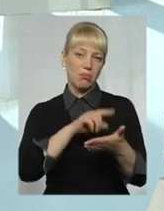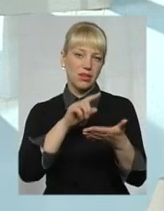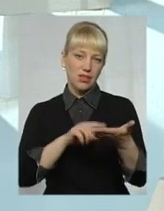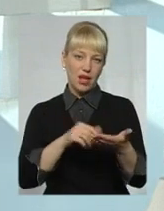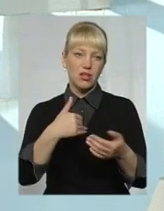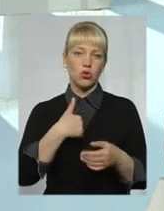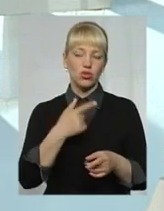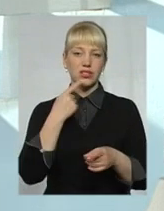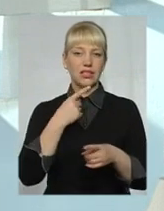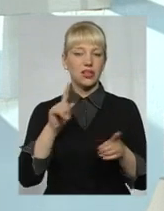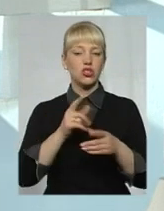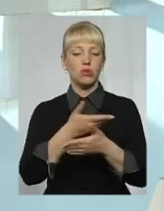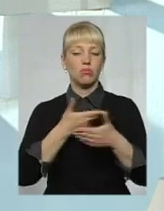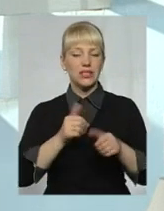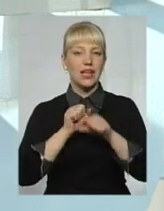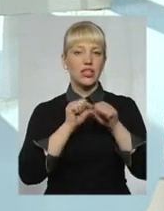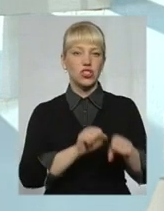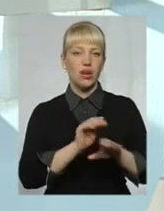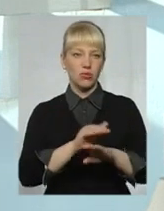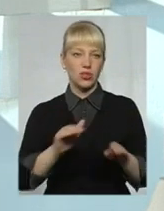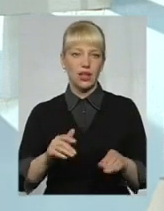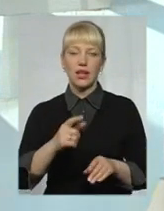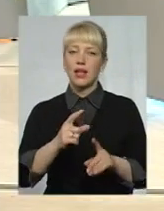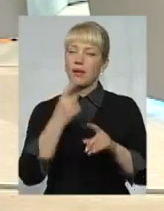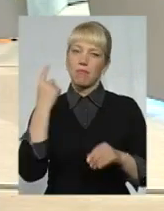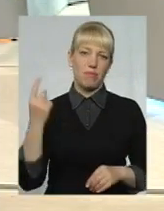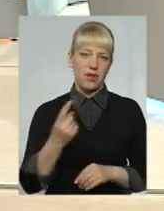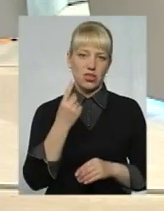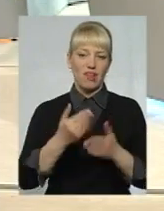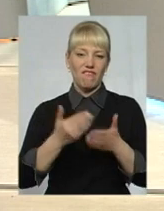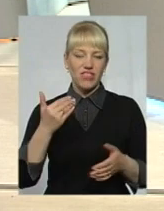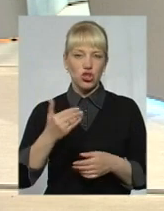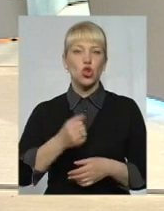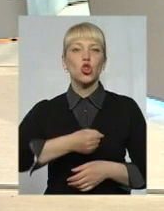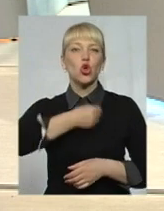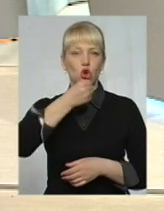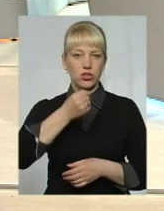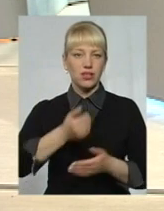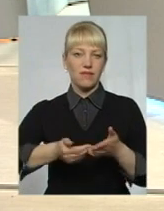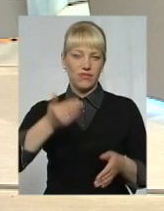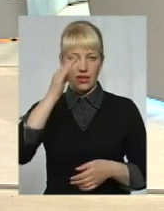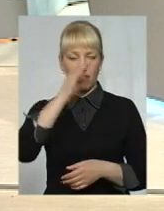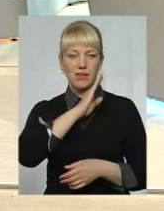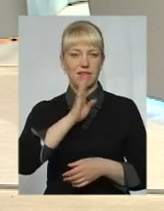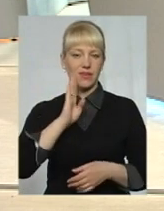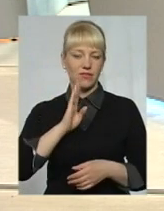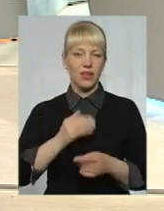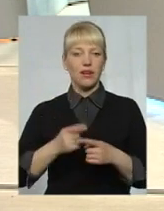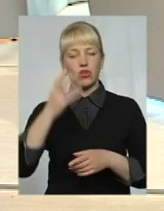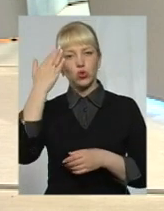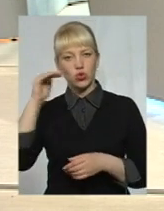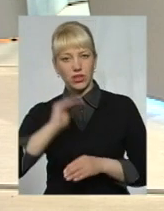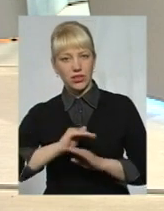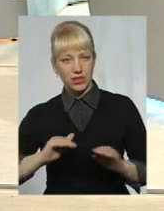захищаємо ми дітей найперше від дорослих, від батьків, від дорослих людей, від чужих